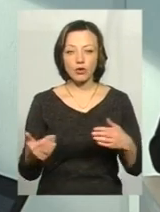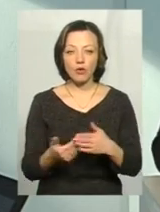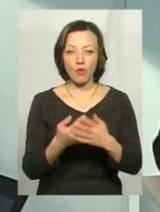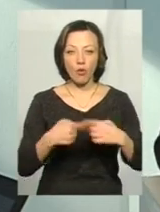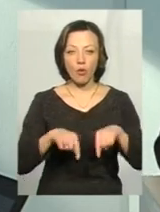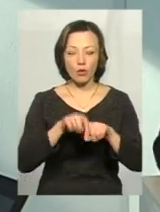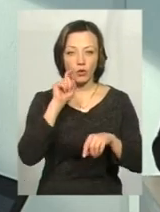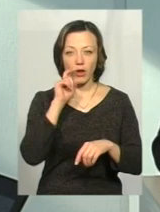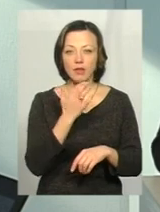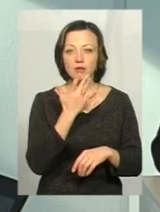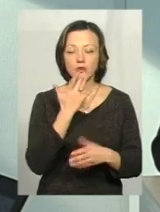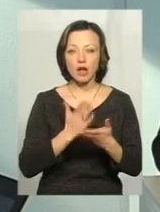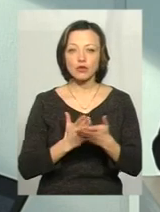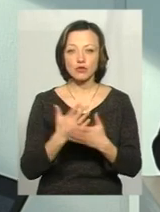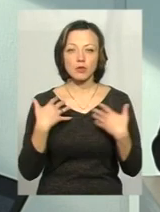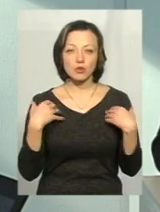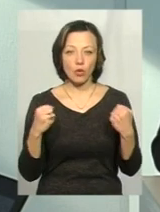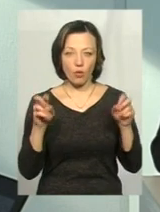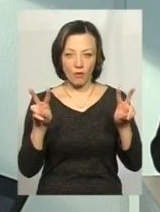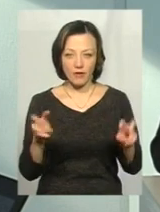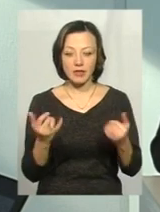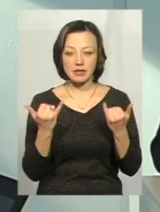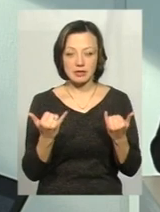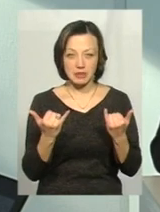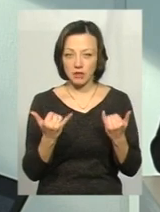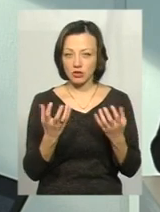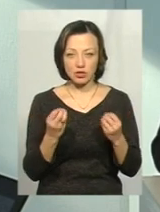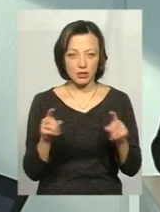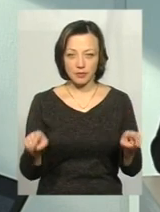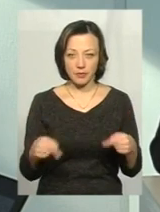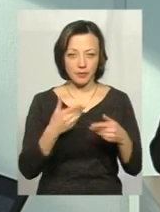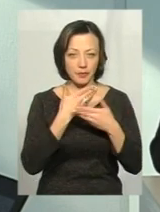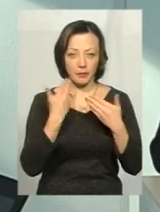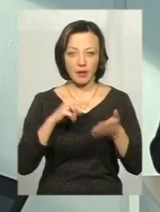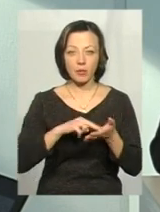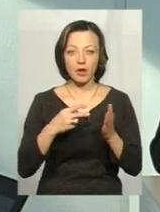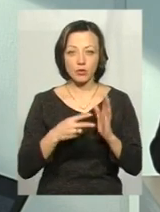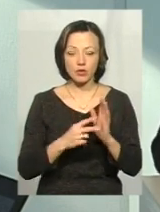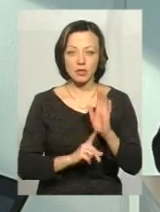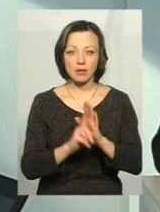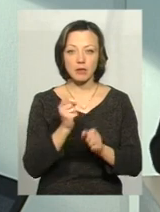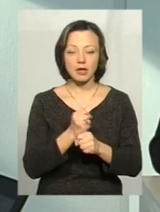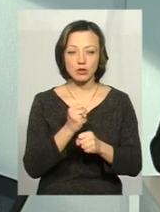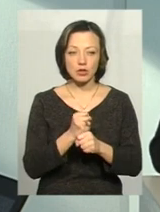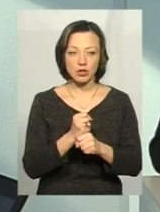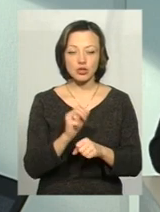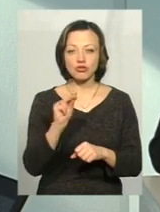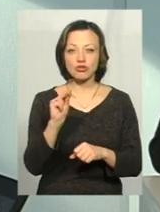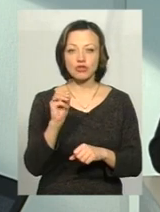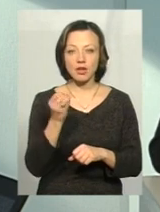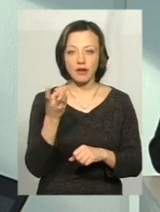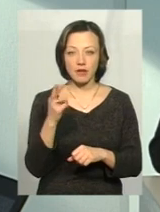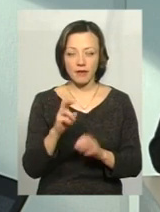це Національна служба здоров'я України. На даний час цей орган ще не створений, планується, що він запрацює з червня